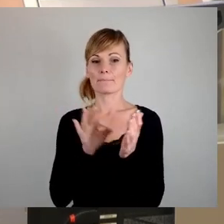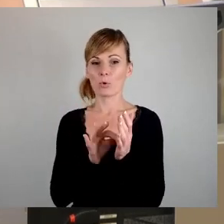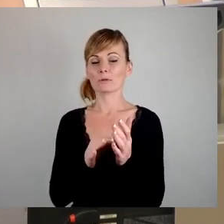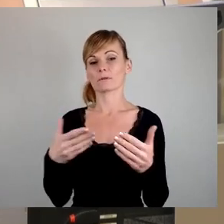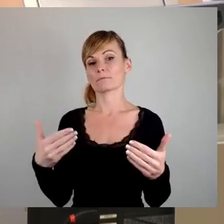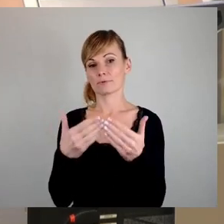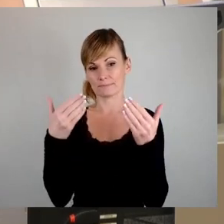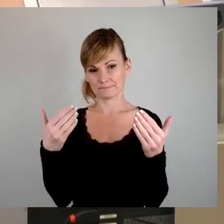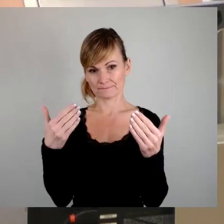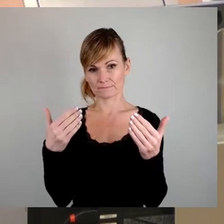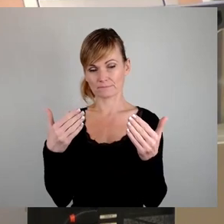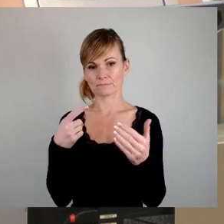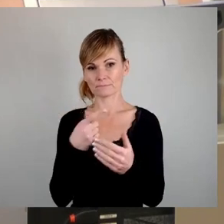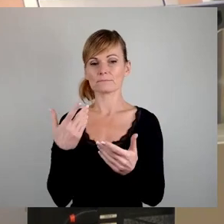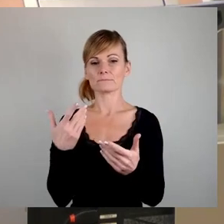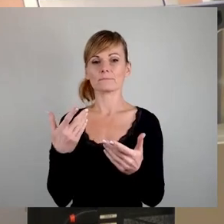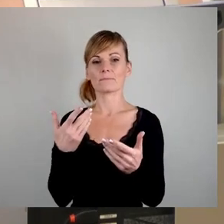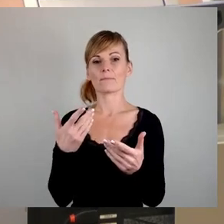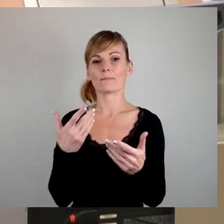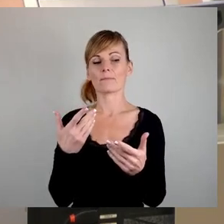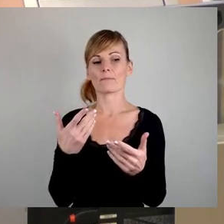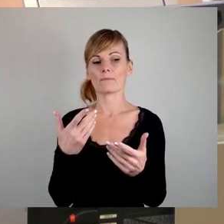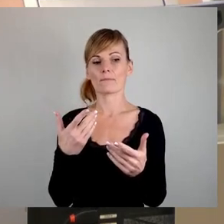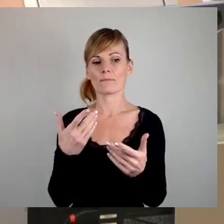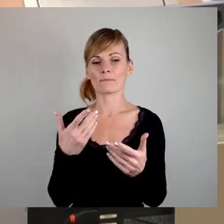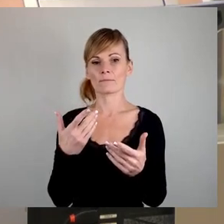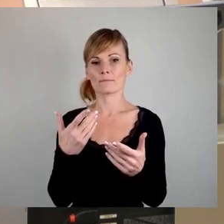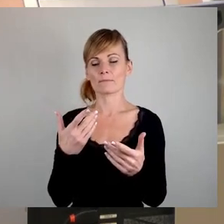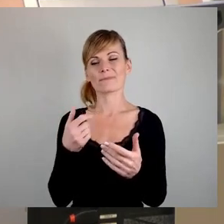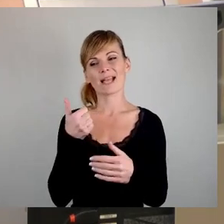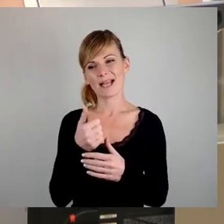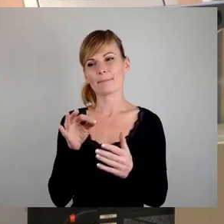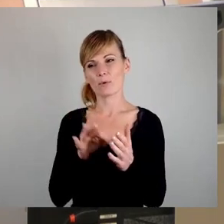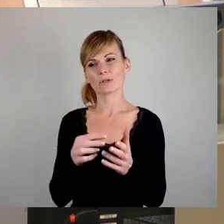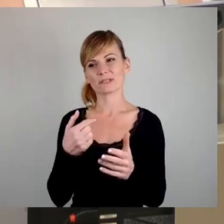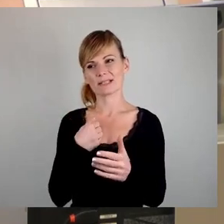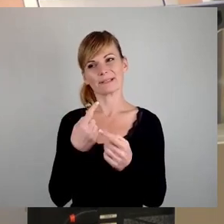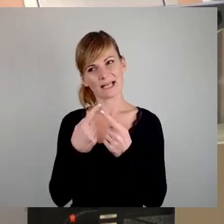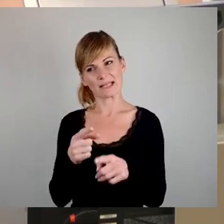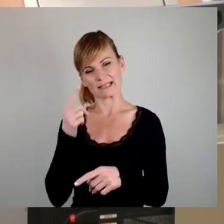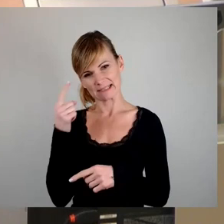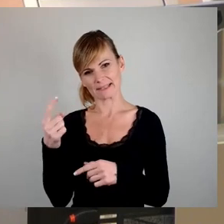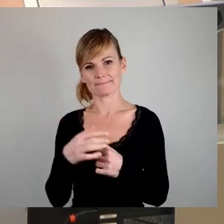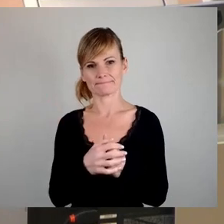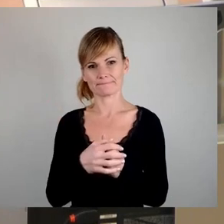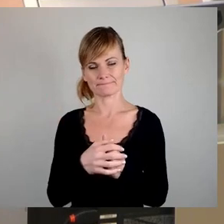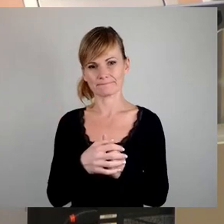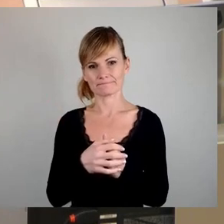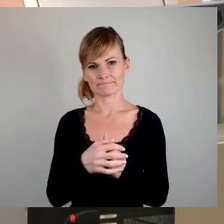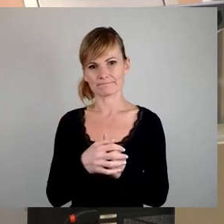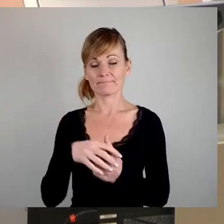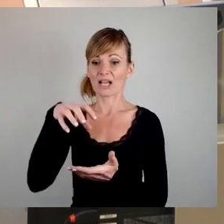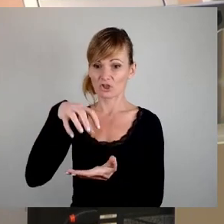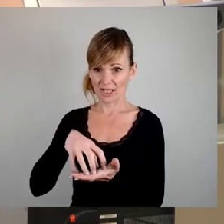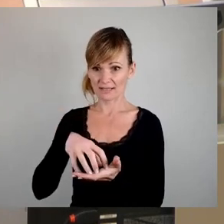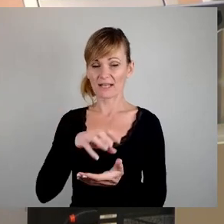Anliegen oder den Aussagen der Petenten, nämlich hier der Stadt und auch der WED besonders